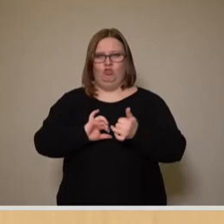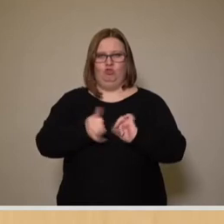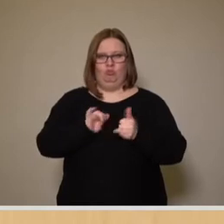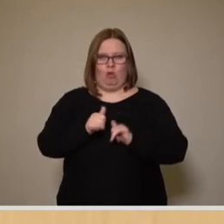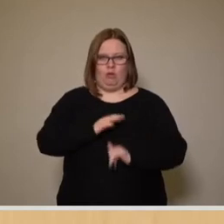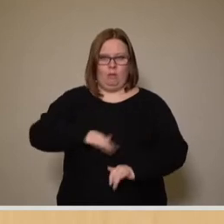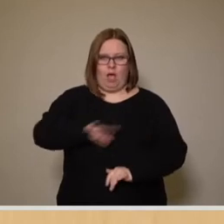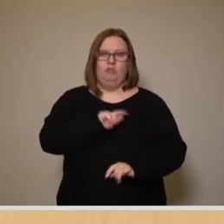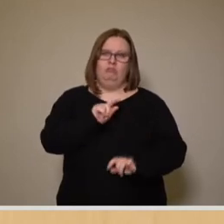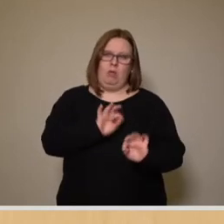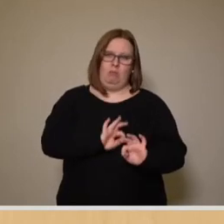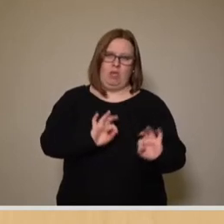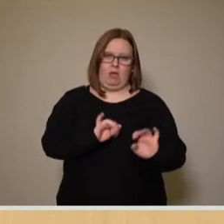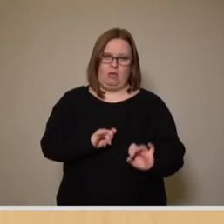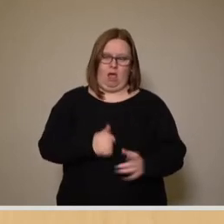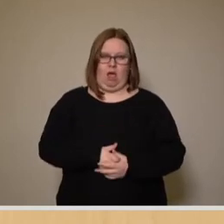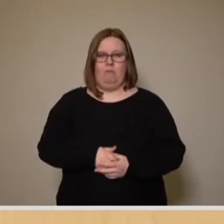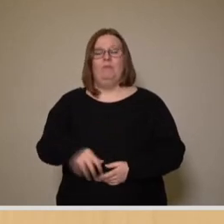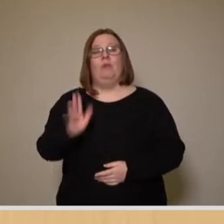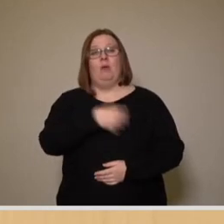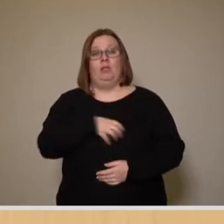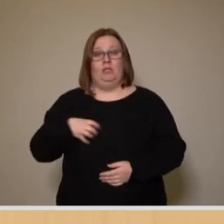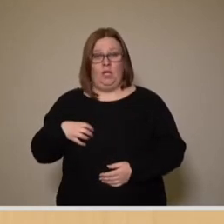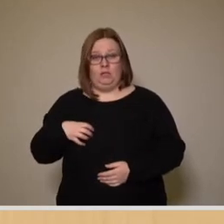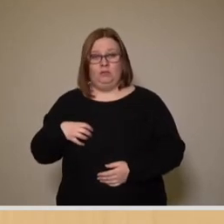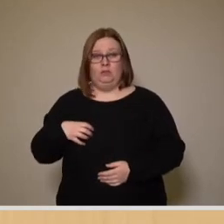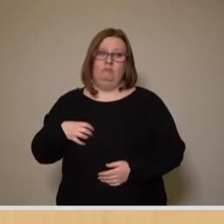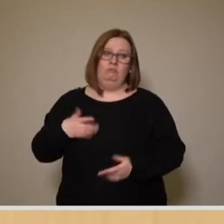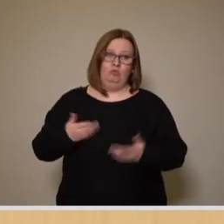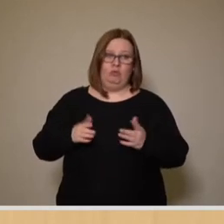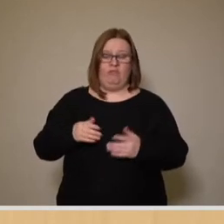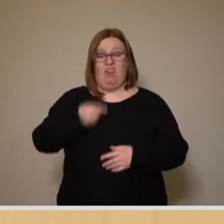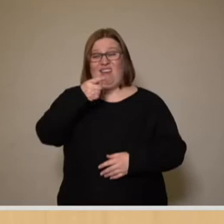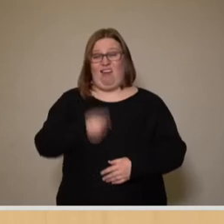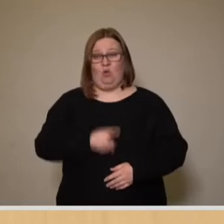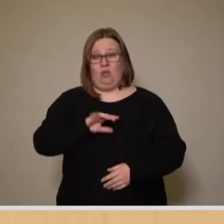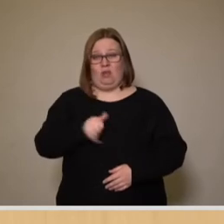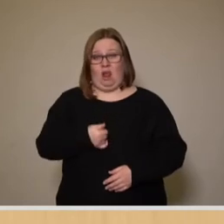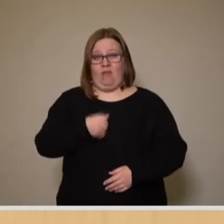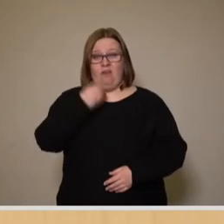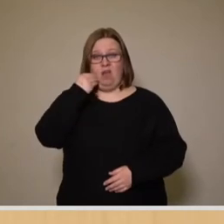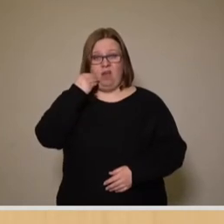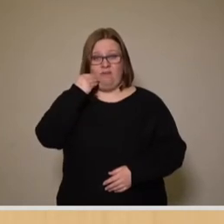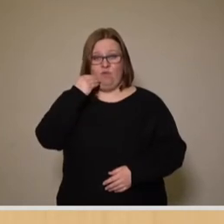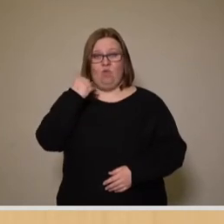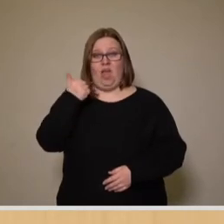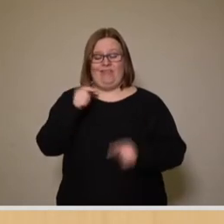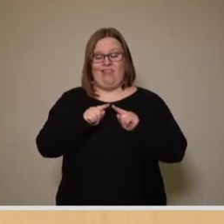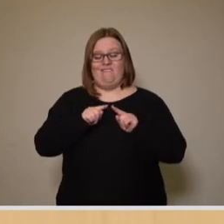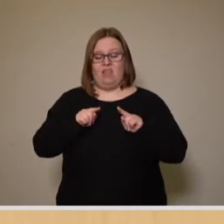verbessert. In Dresden teilen sich im Durchschnitt 111 Einwohner ein